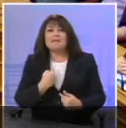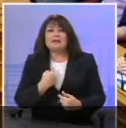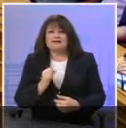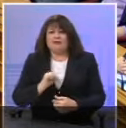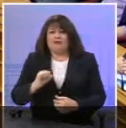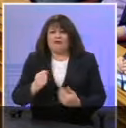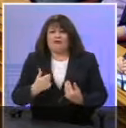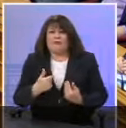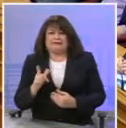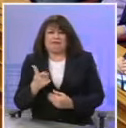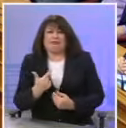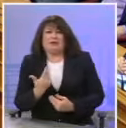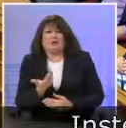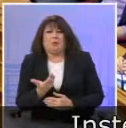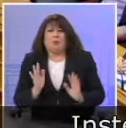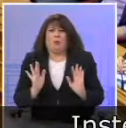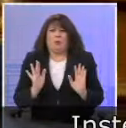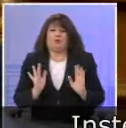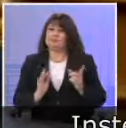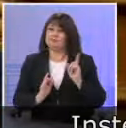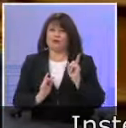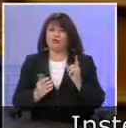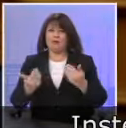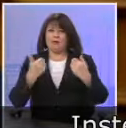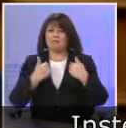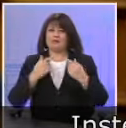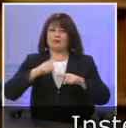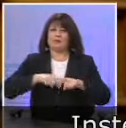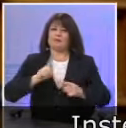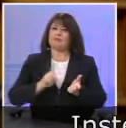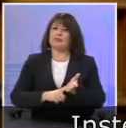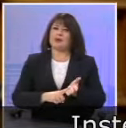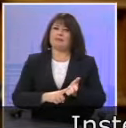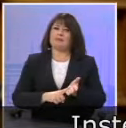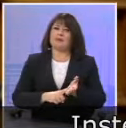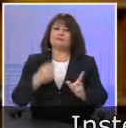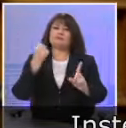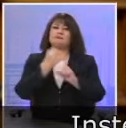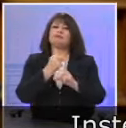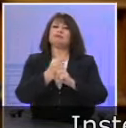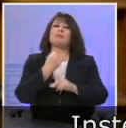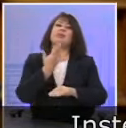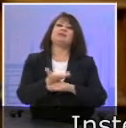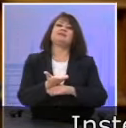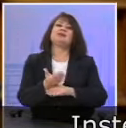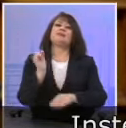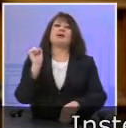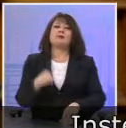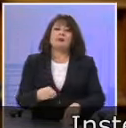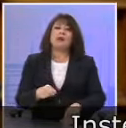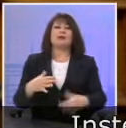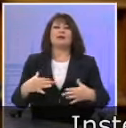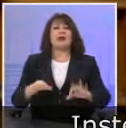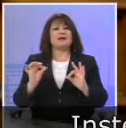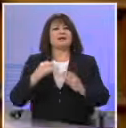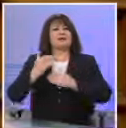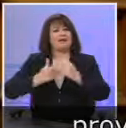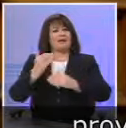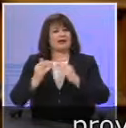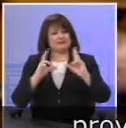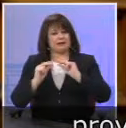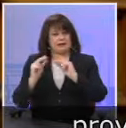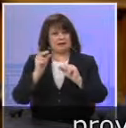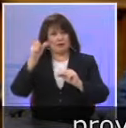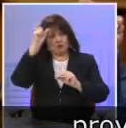φοβισμένοι συγγενείς, αλλά να είμαστε εμείς αυτοί οι οποίοι θα διεκδικούμε, ναι, να ξεκινήσει η διαδικασία,